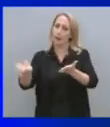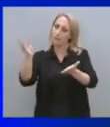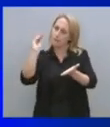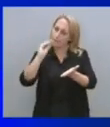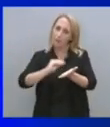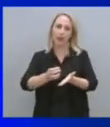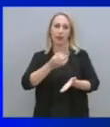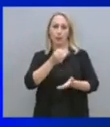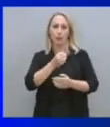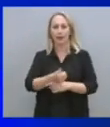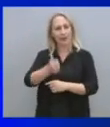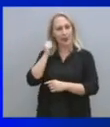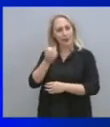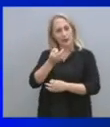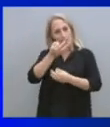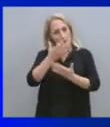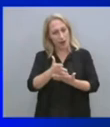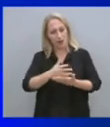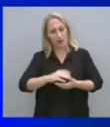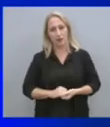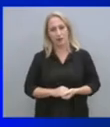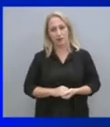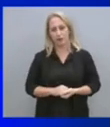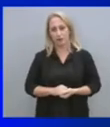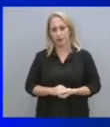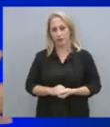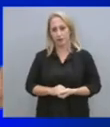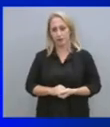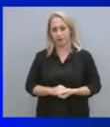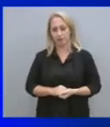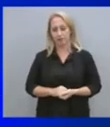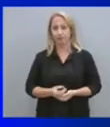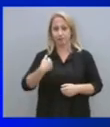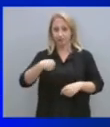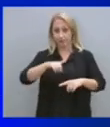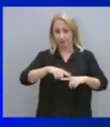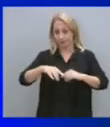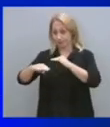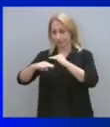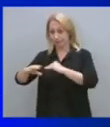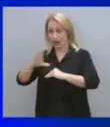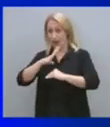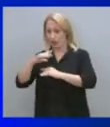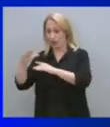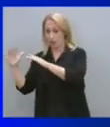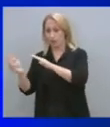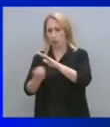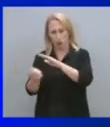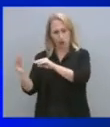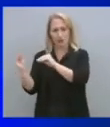αυτό το οποίο επανέλαβα και αυτές στην ομιλία μου, ότι για τους ανθρώπους οι φτάνουν στην Ελλάδα και οι οποίοι